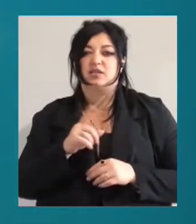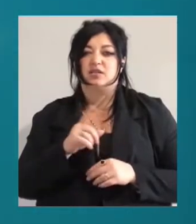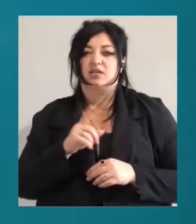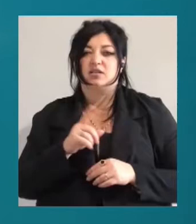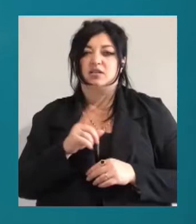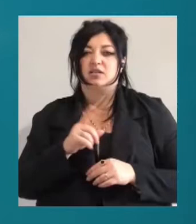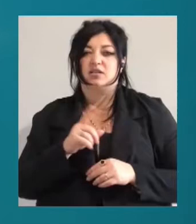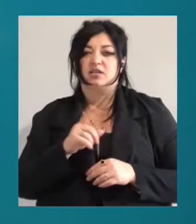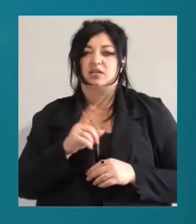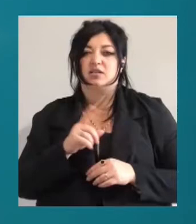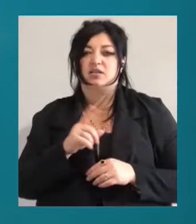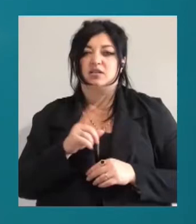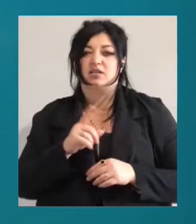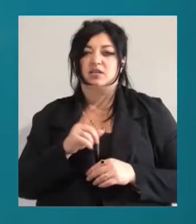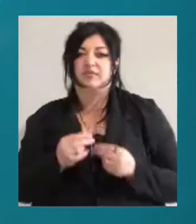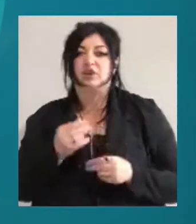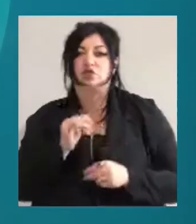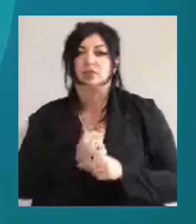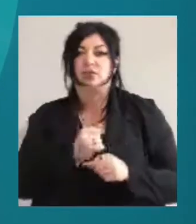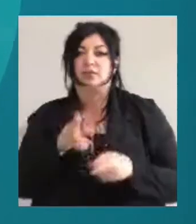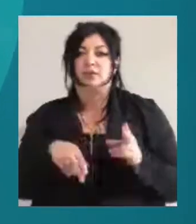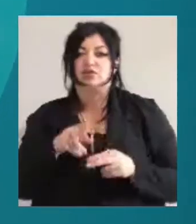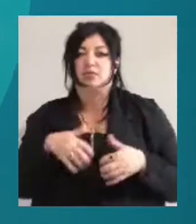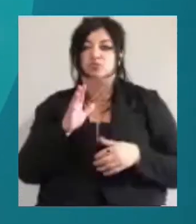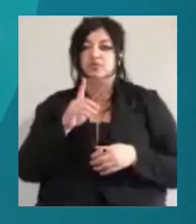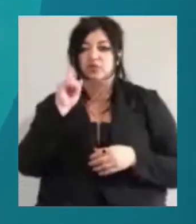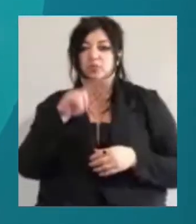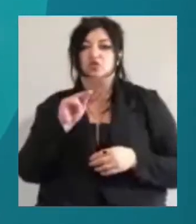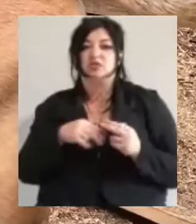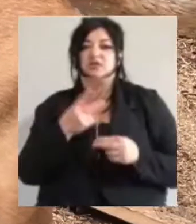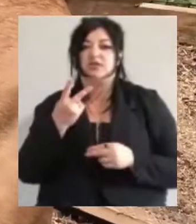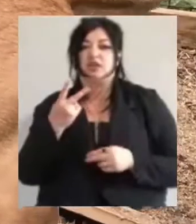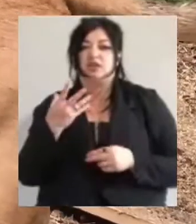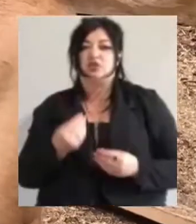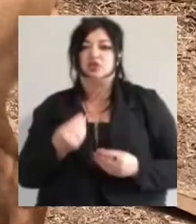собаці, буде відомо через два тижні. Більше розкаже Юлія Мельничук.